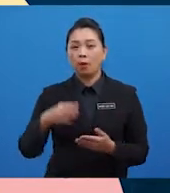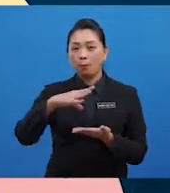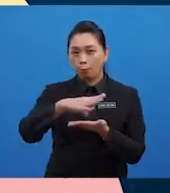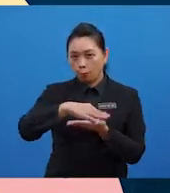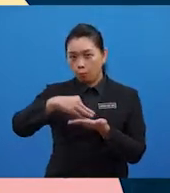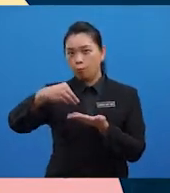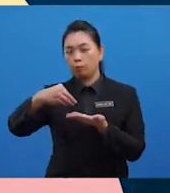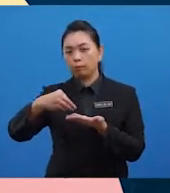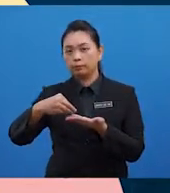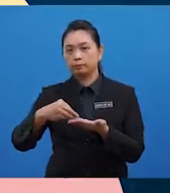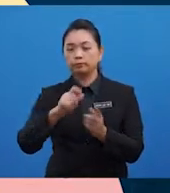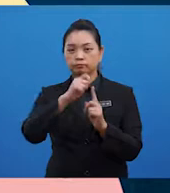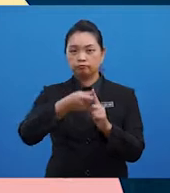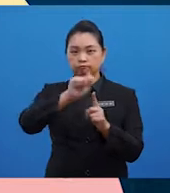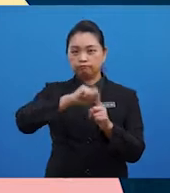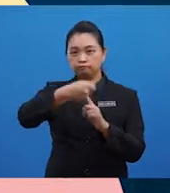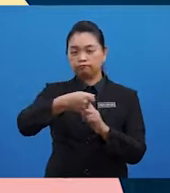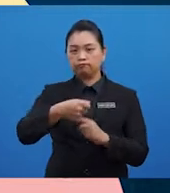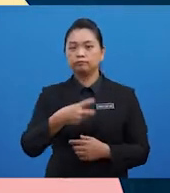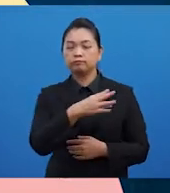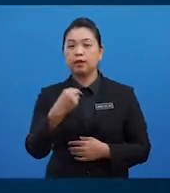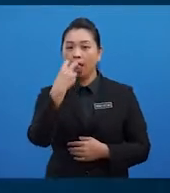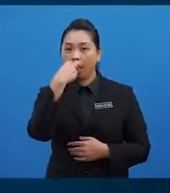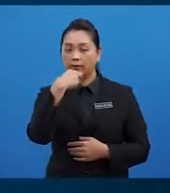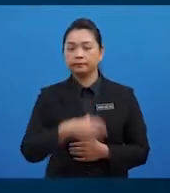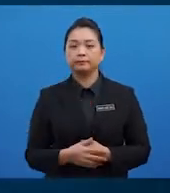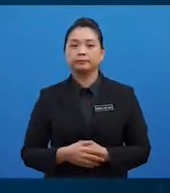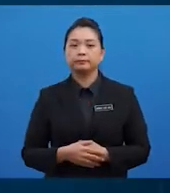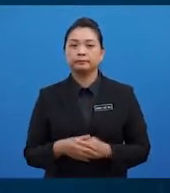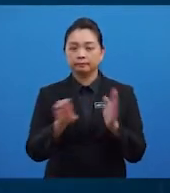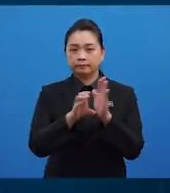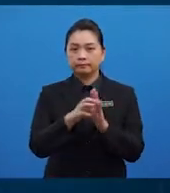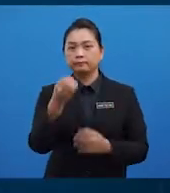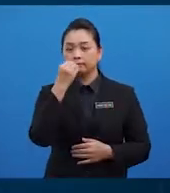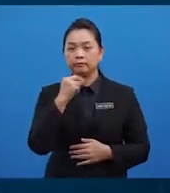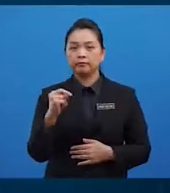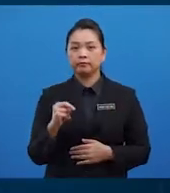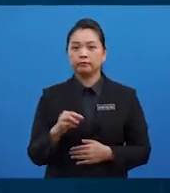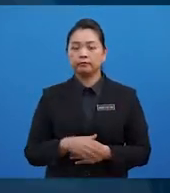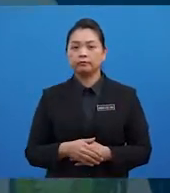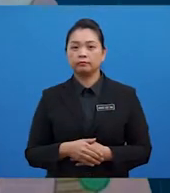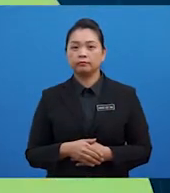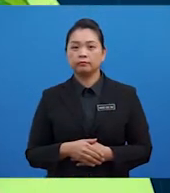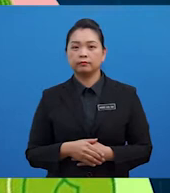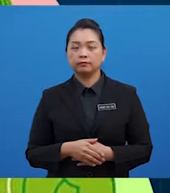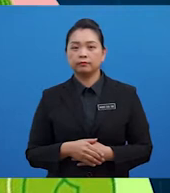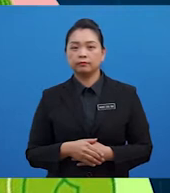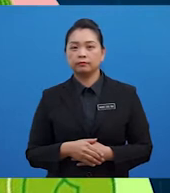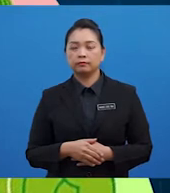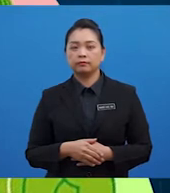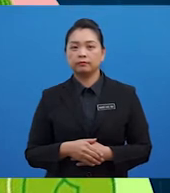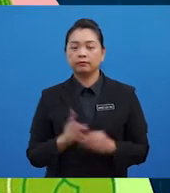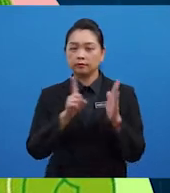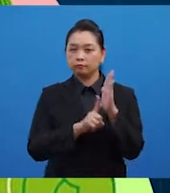pisang, betik dan nenas. Contoh makanan tergolong dalam indeks glesemik